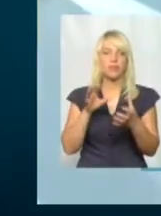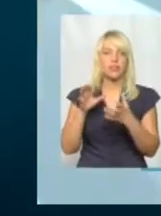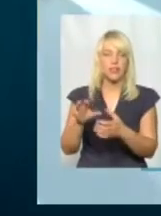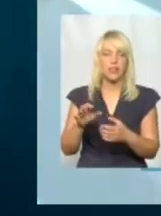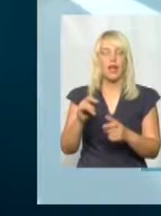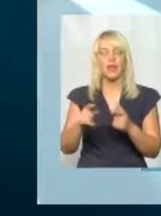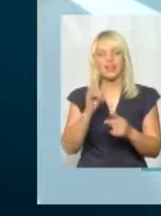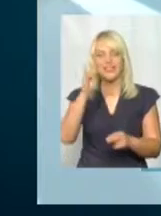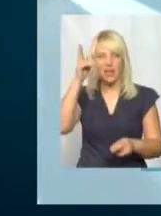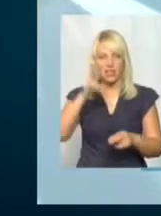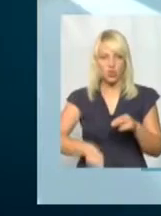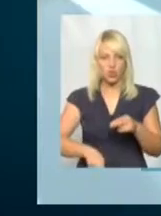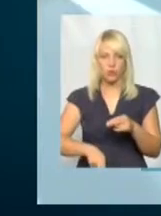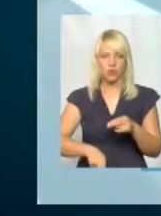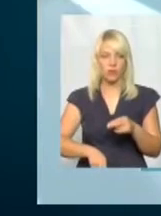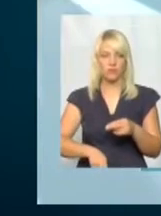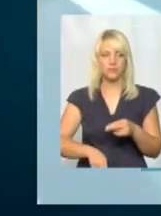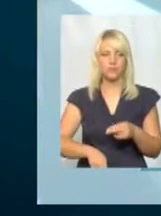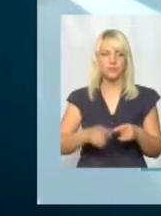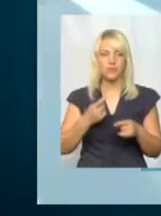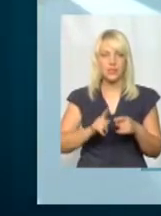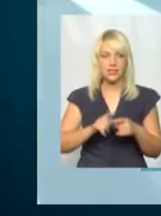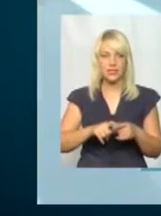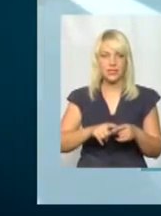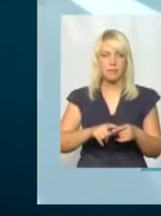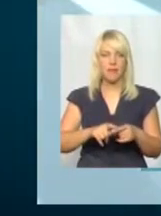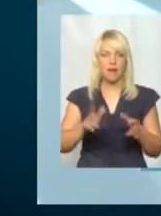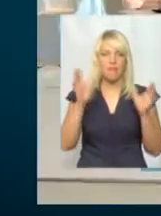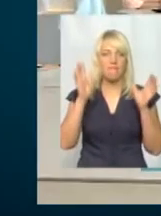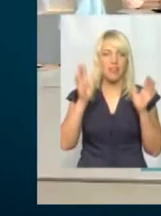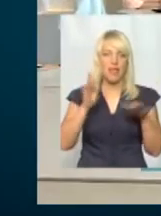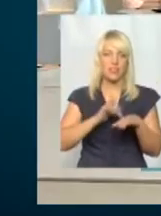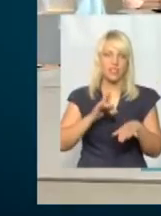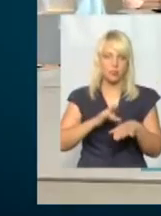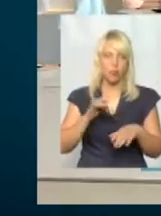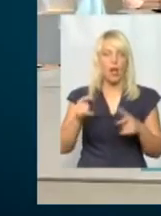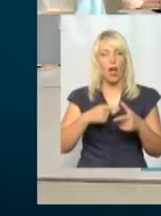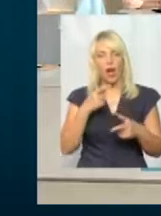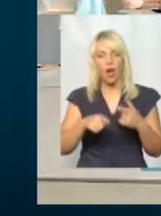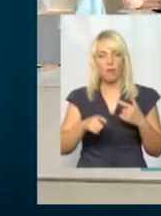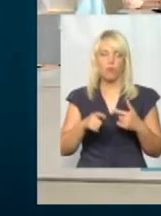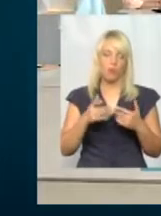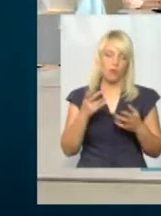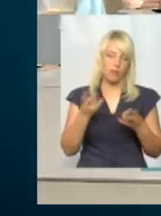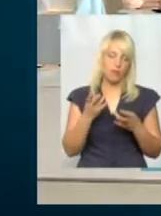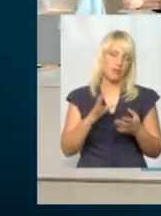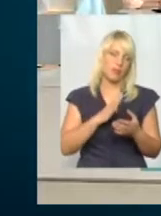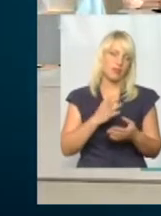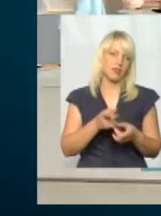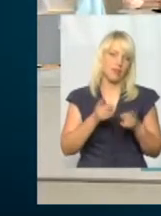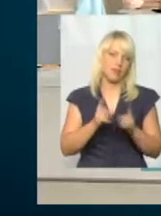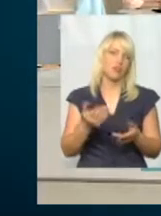з цим фанатізмом, або маємо мати реальні якісь, хоча б